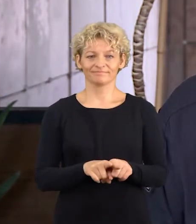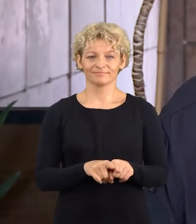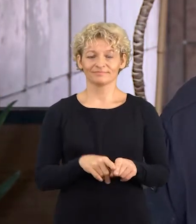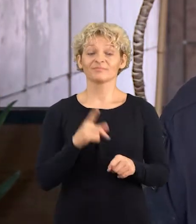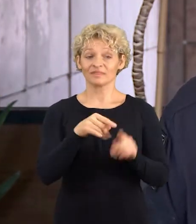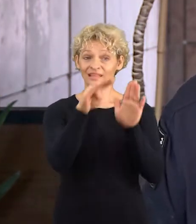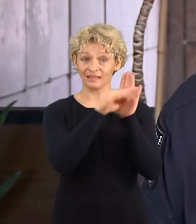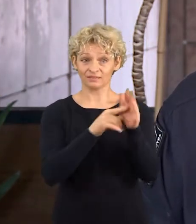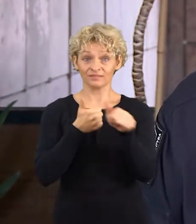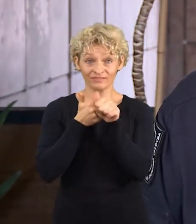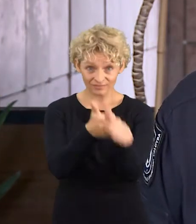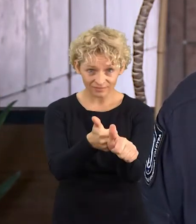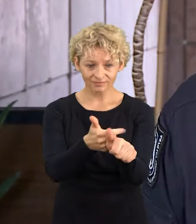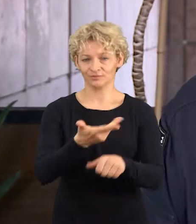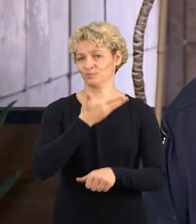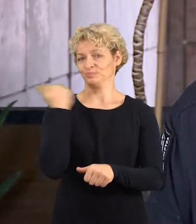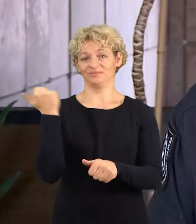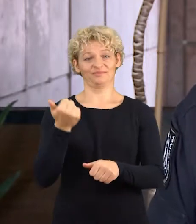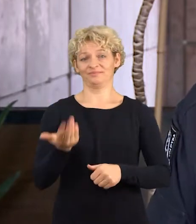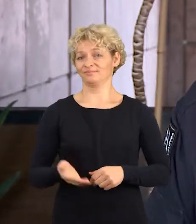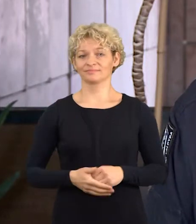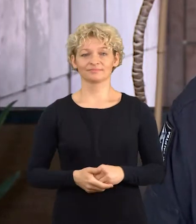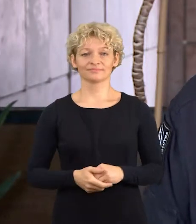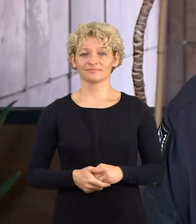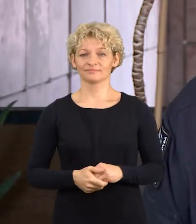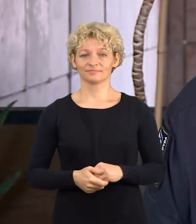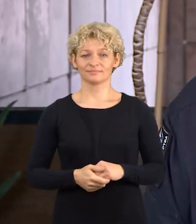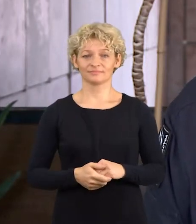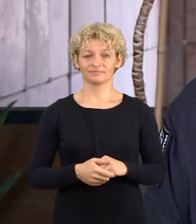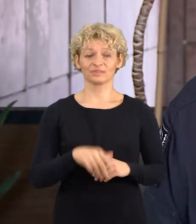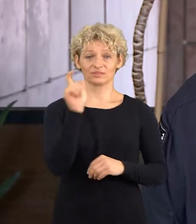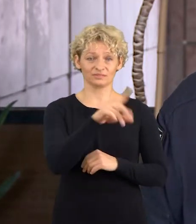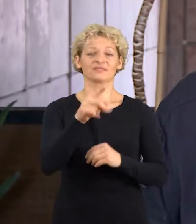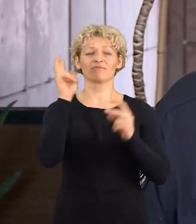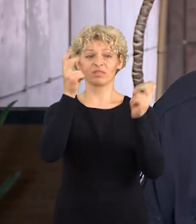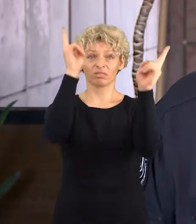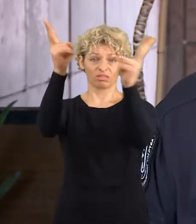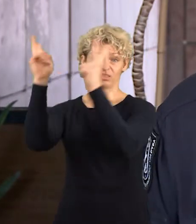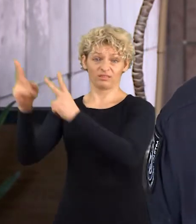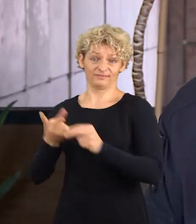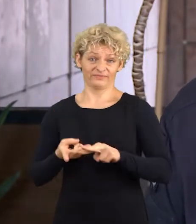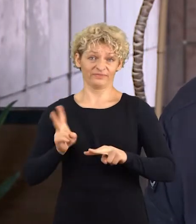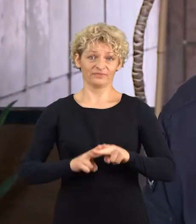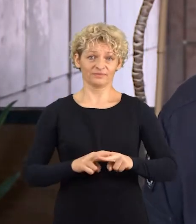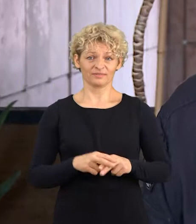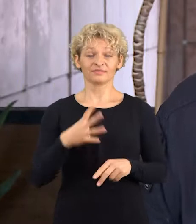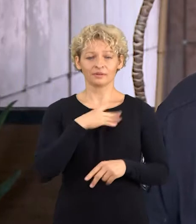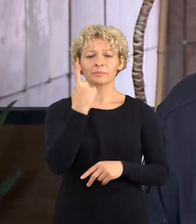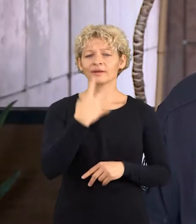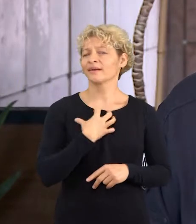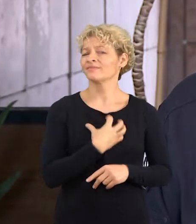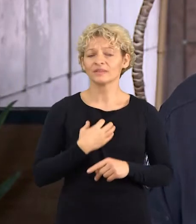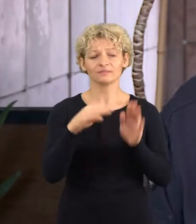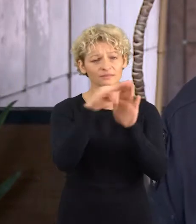stiprinų kentėjo žmogus. Tai yra vienas iš mūsų reikalavimų, kad aprasme draudžiamai yra įkurti krosnį,